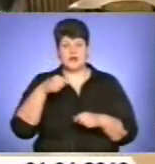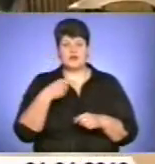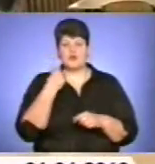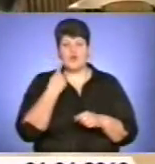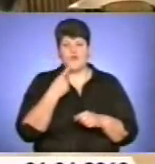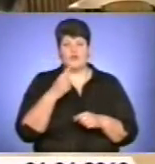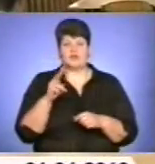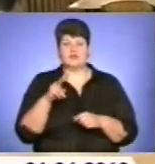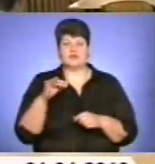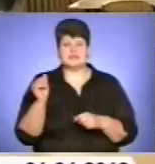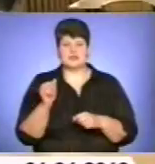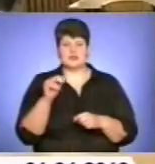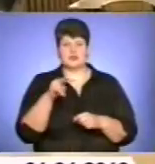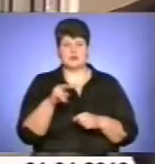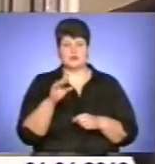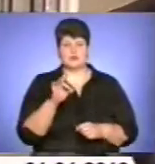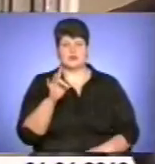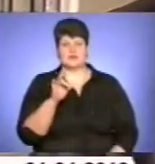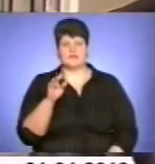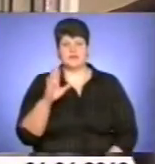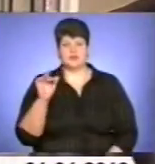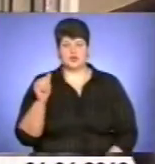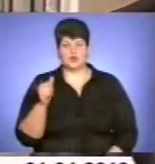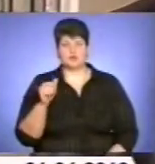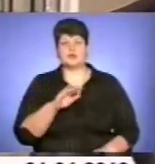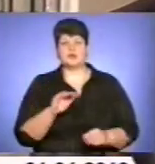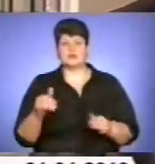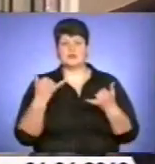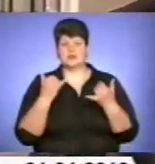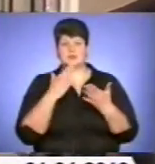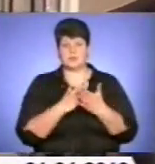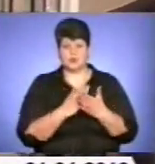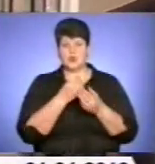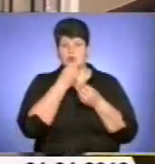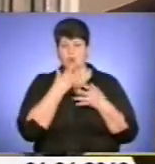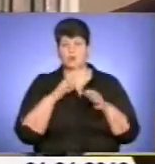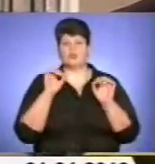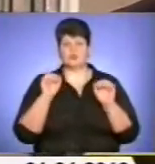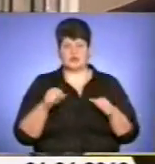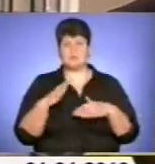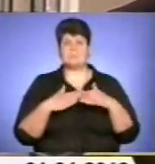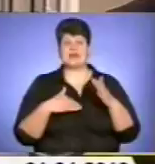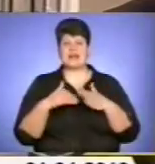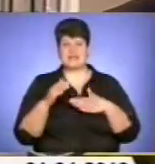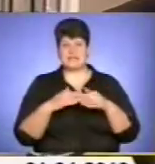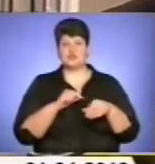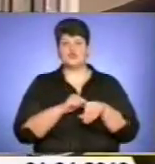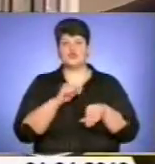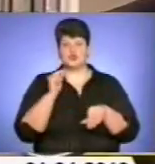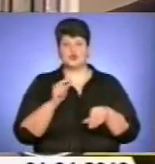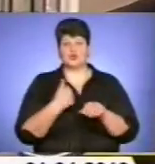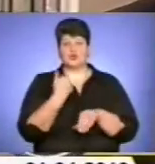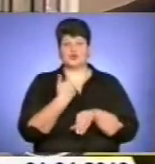Тернополя Руслан Вавричук. Учні сьогодні мають хорошу можливість практично відчути основну